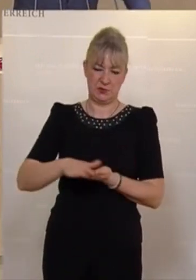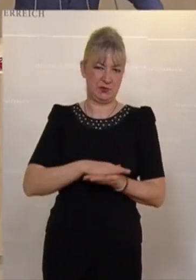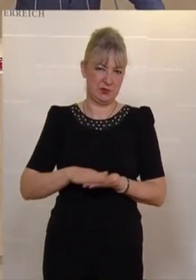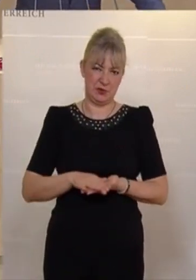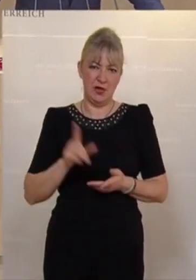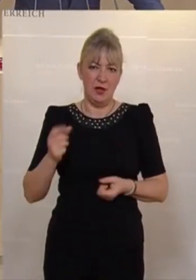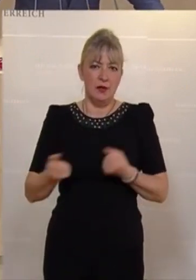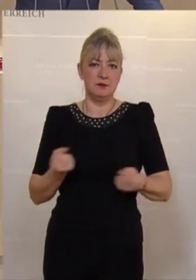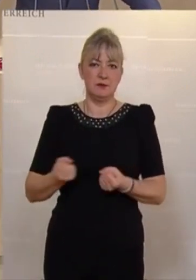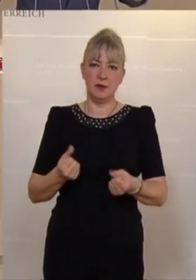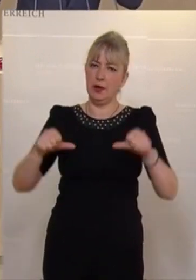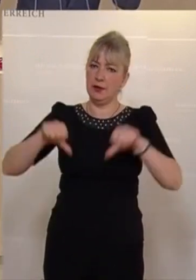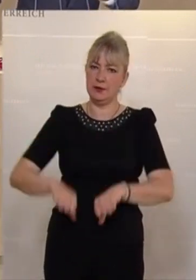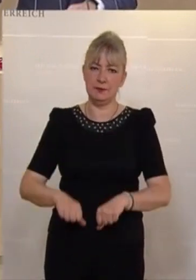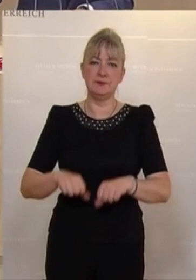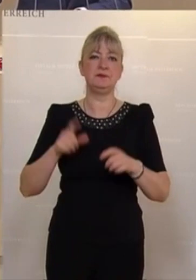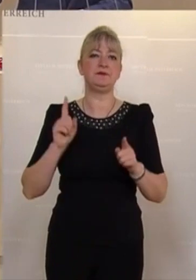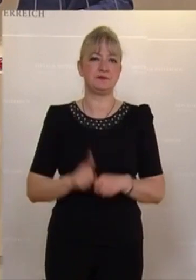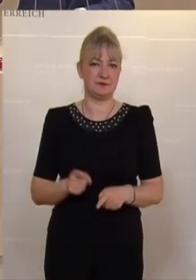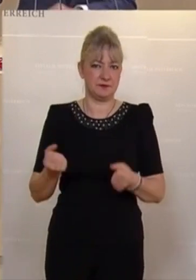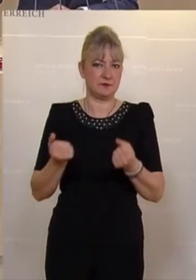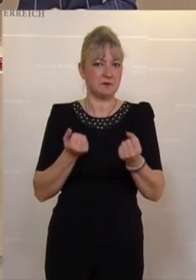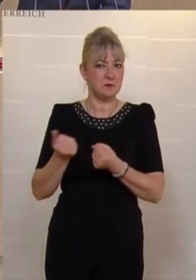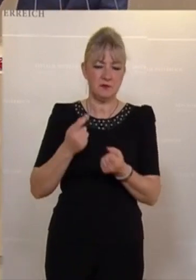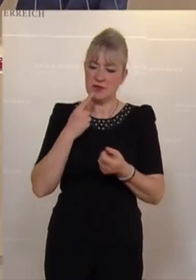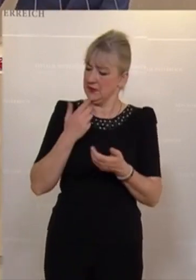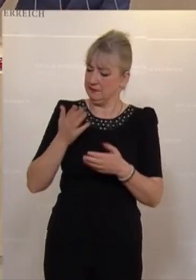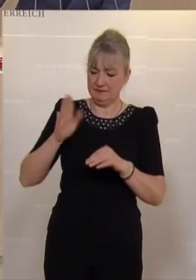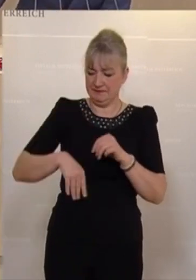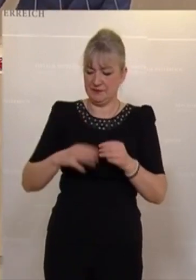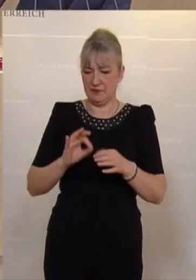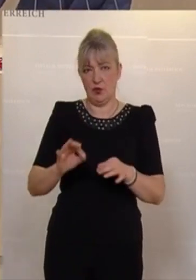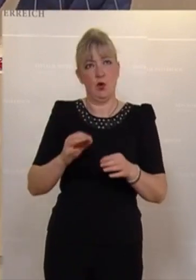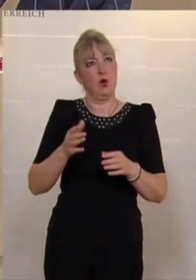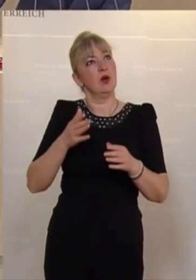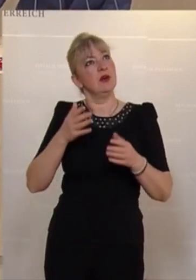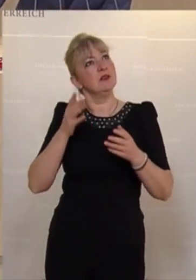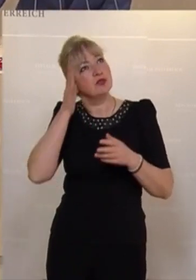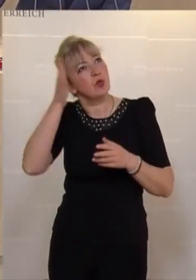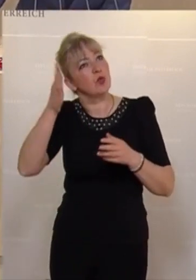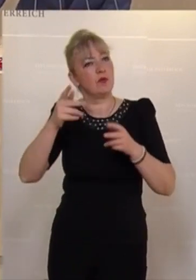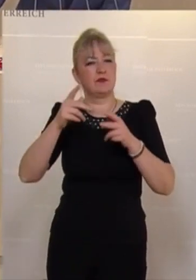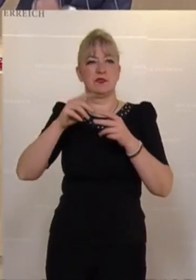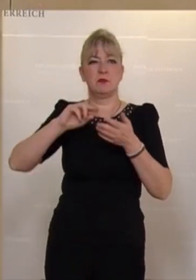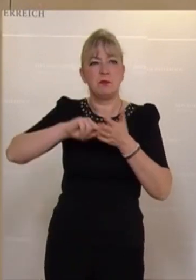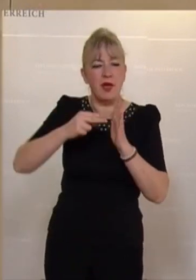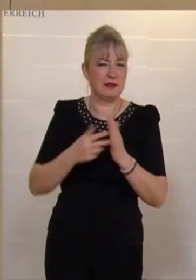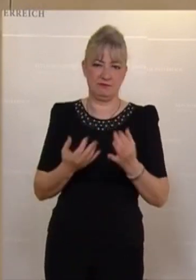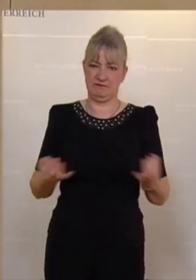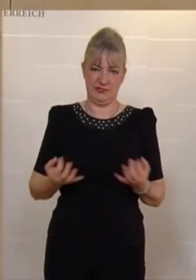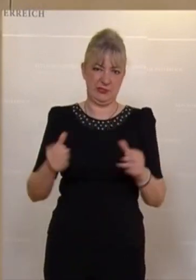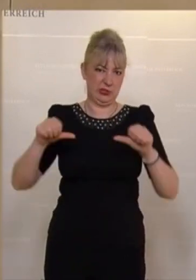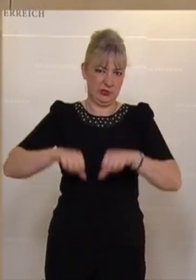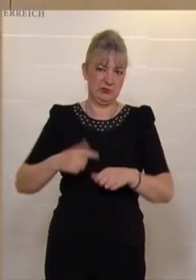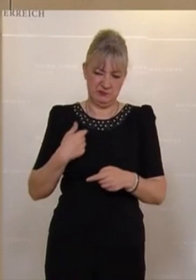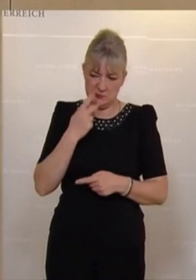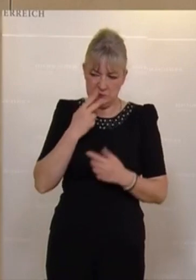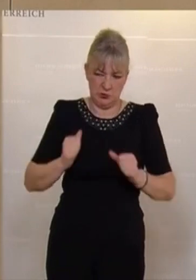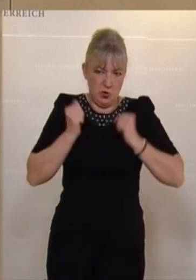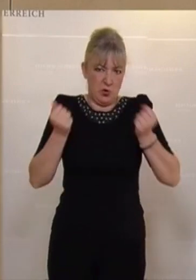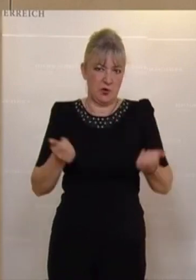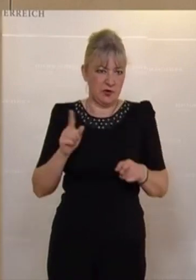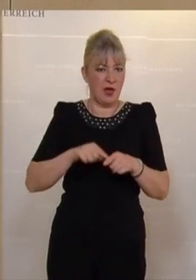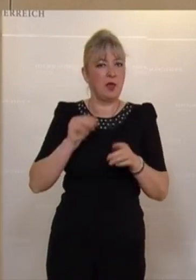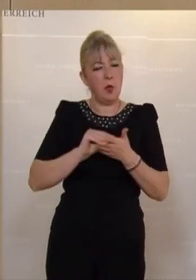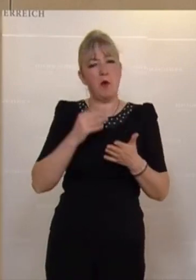dass die Politik dabei versagt, die Rahmenbedingungen für uns am Morgen zu schaffen. Und das erschüttert mich, weil es geht